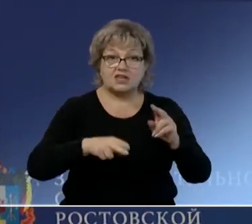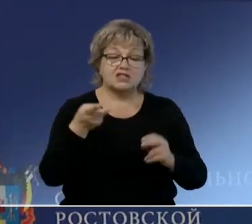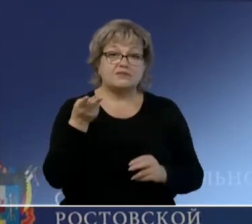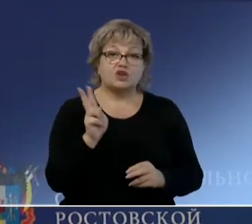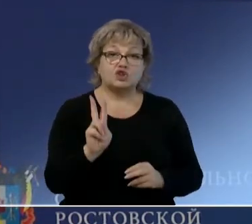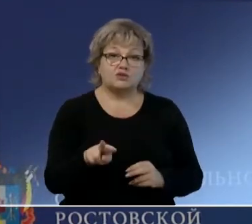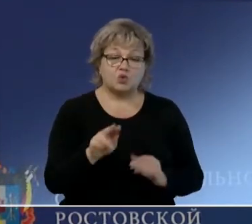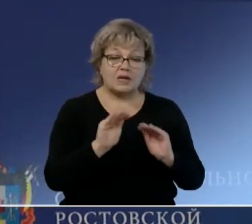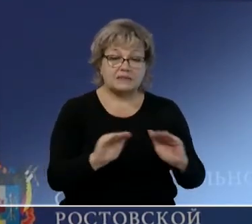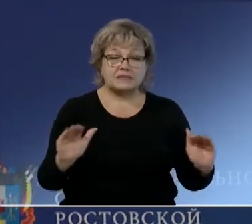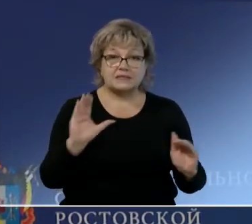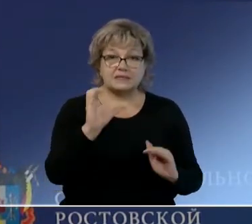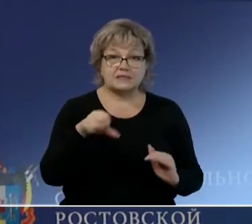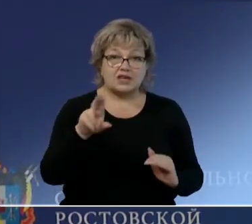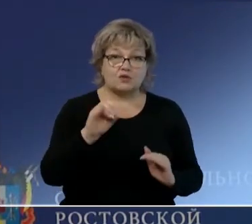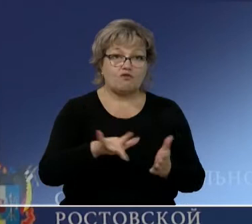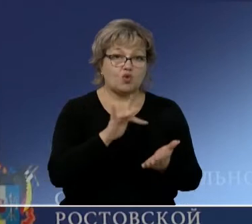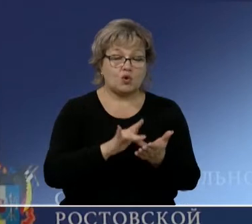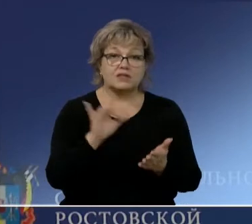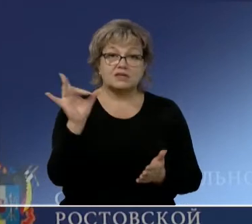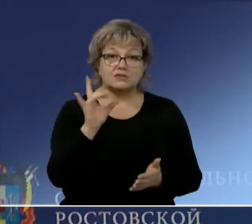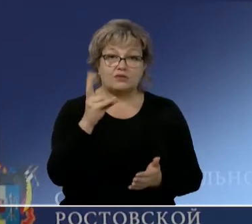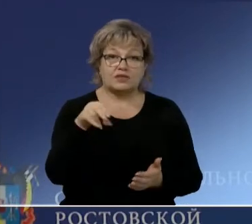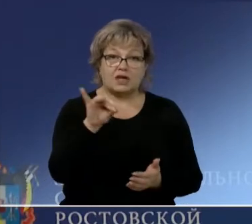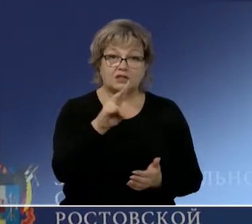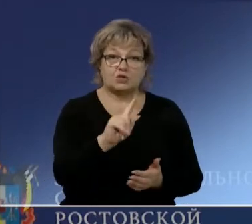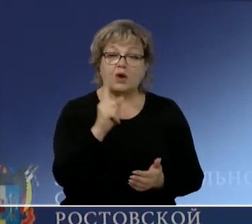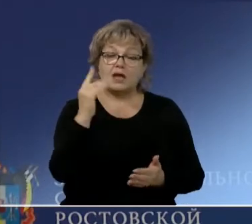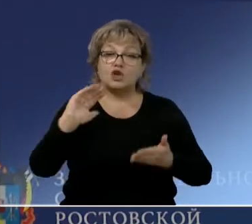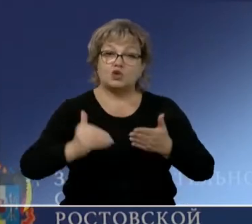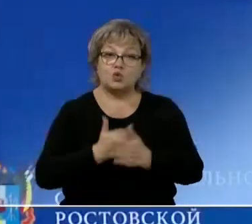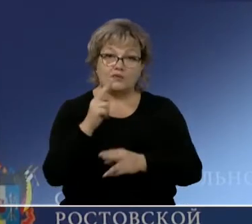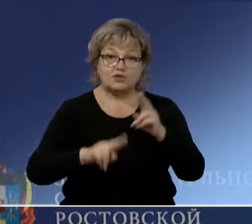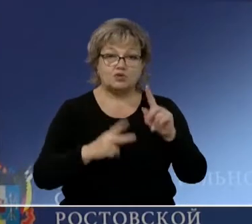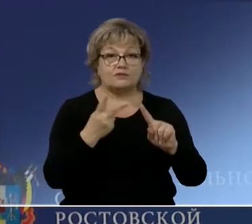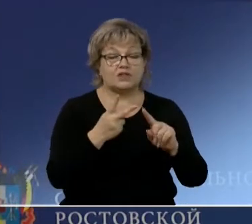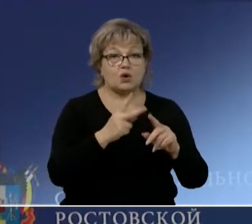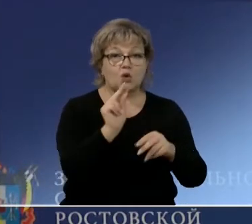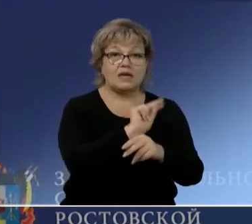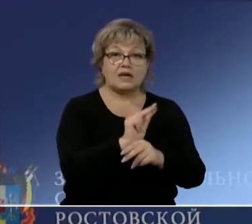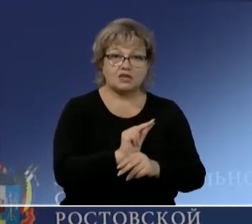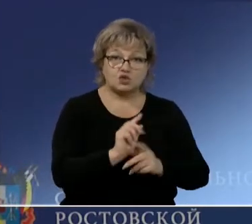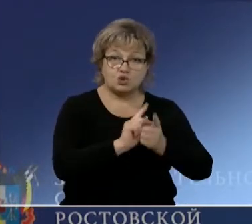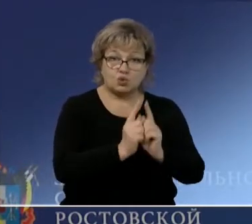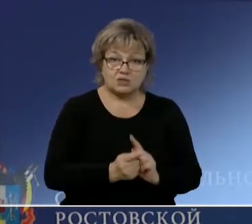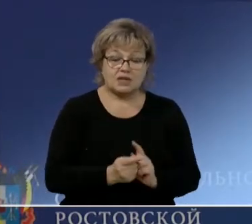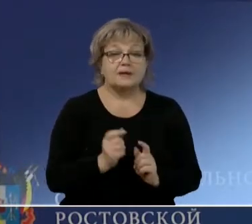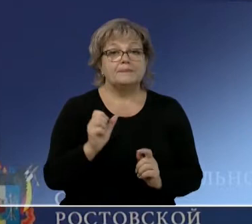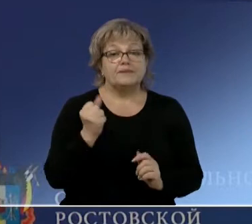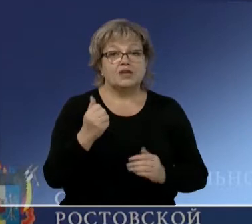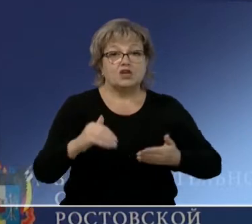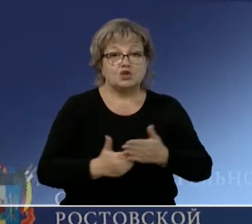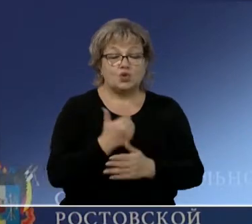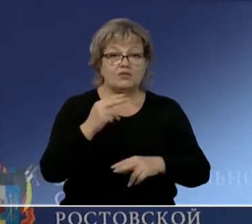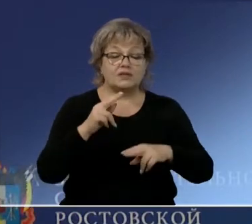детских садов в городе Ростове-на-Дону. Один новый стройкой, другой реконструкцией, и новое строительство в